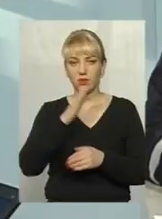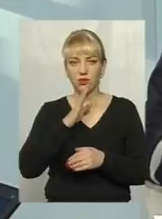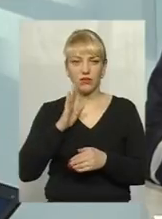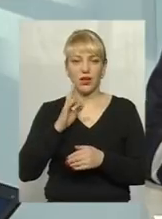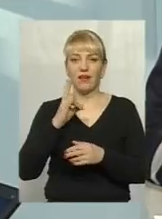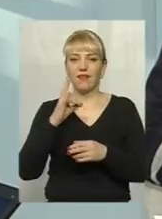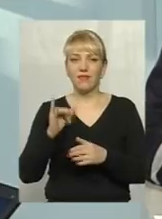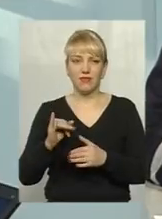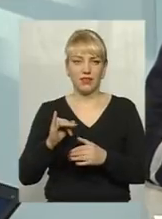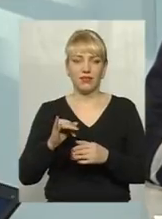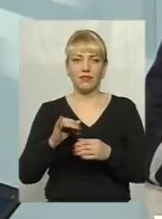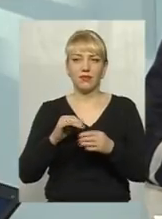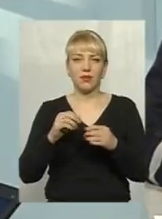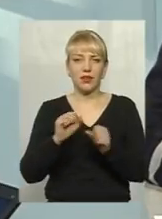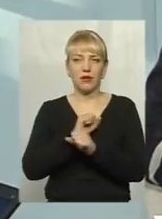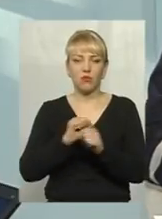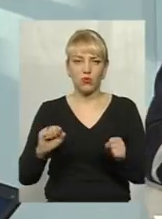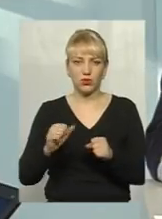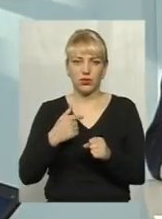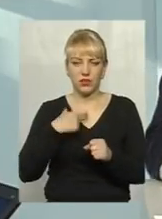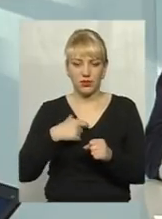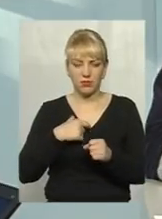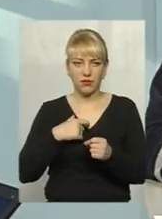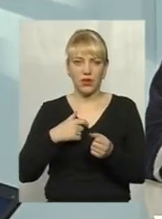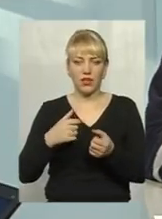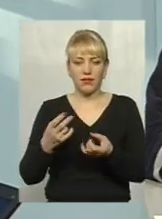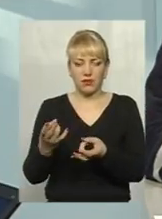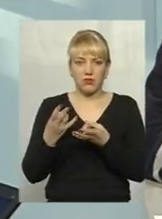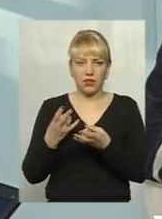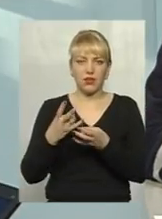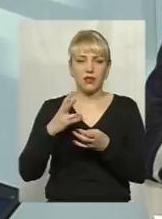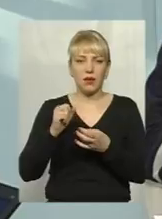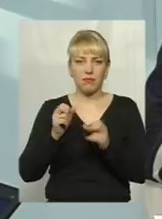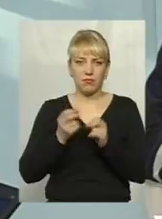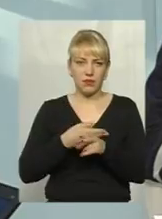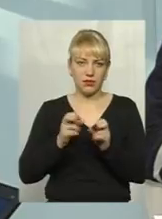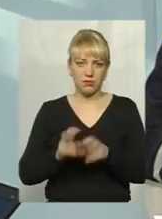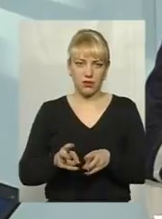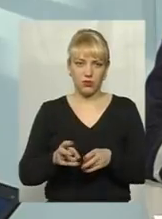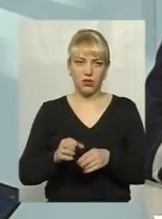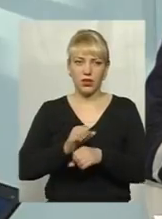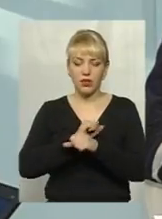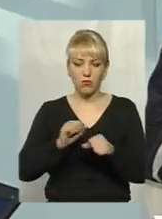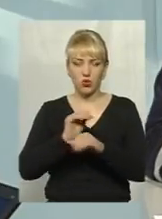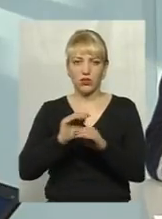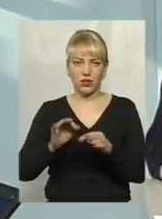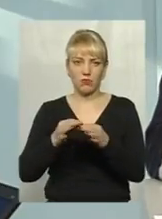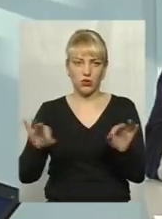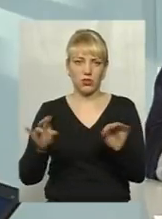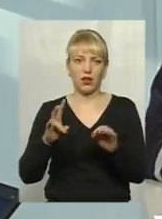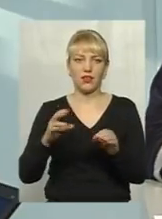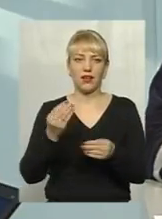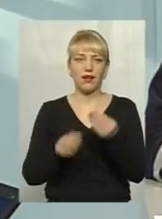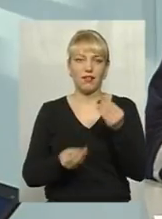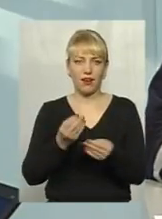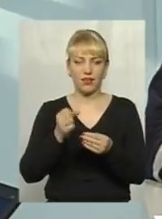не наражати себе і своїх дітей на небезпеку, і в жодному разі не відпускати дітей гратися на лід. Тому що, якщо він в одному